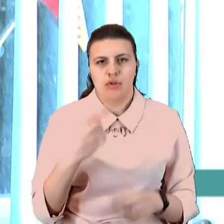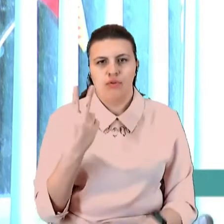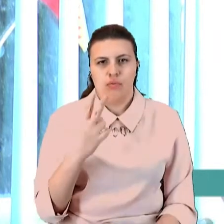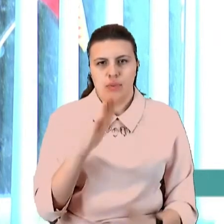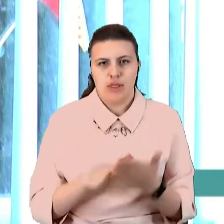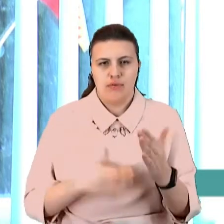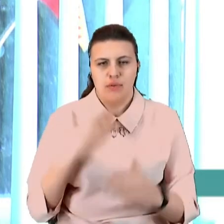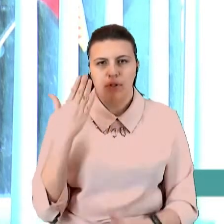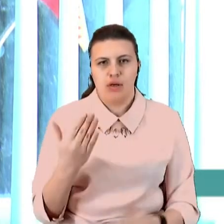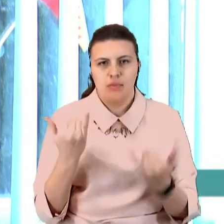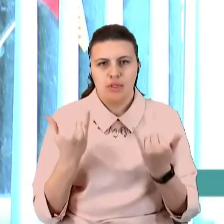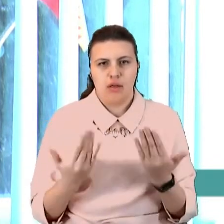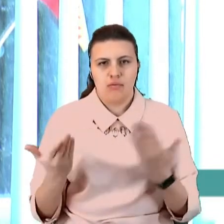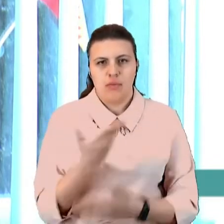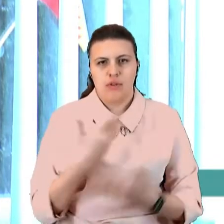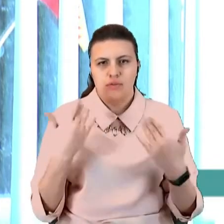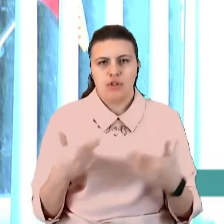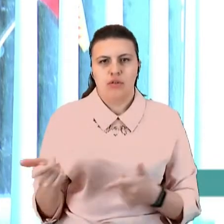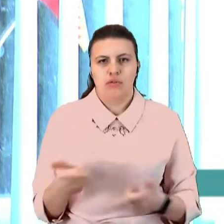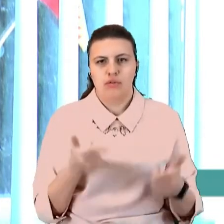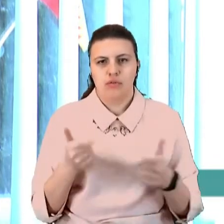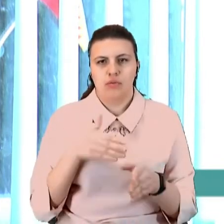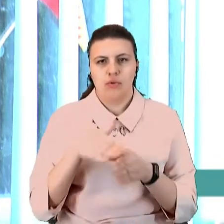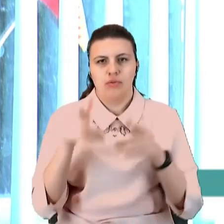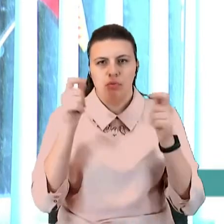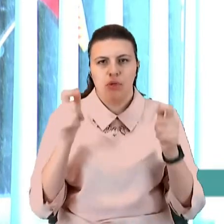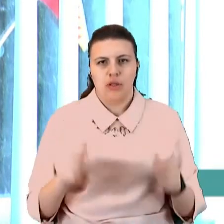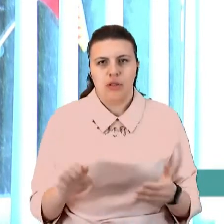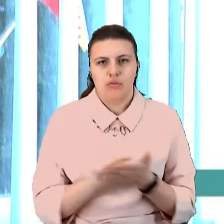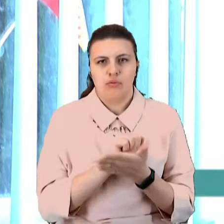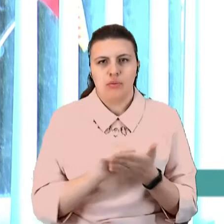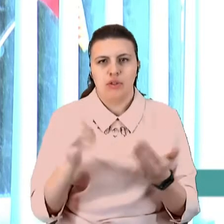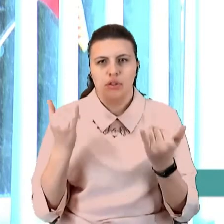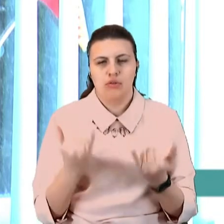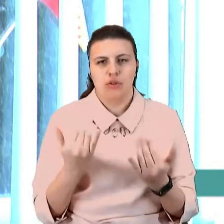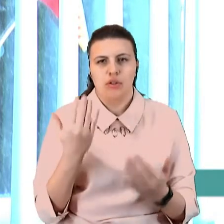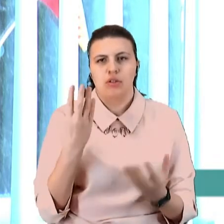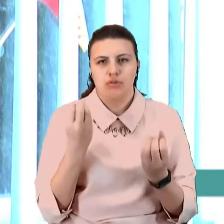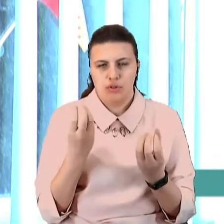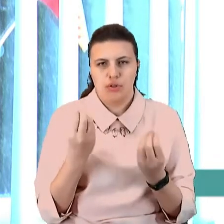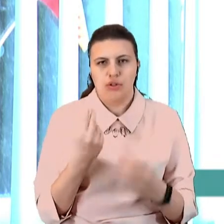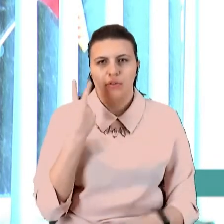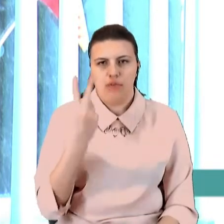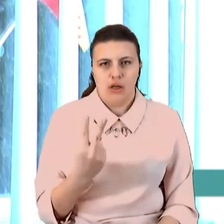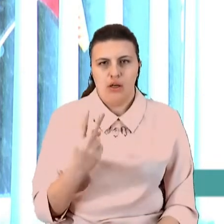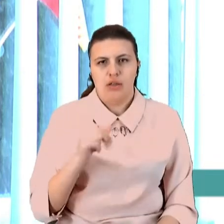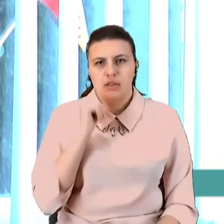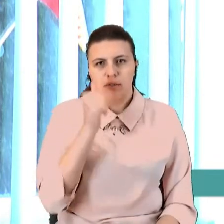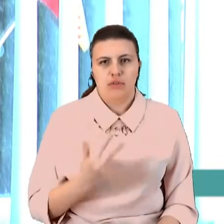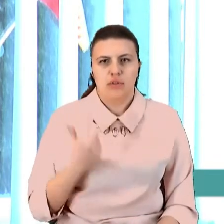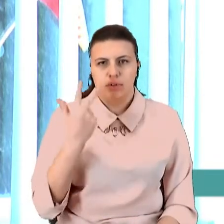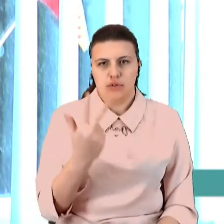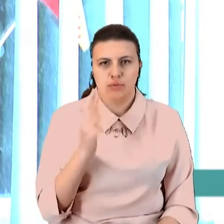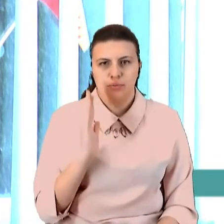Зараз ми вже виготовляємо повний пакет документів. На сьогодні ще два. І завтра на підході третій. Тобто вже буде п'ять